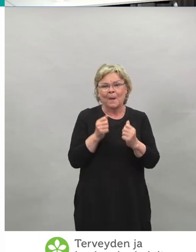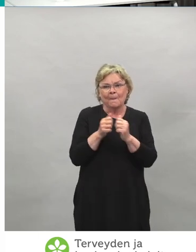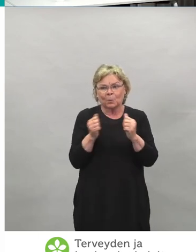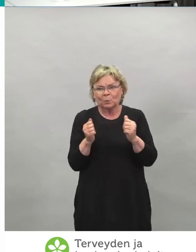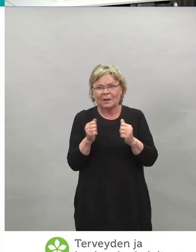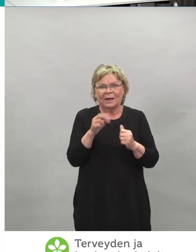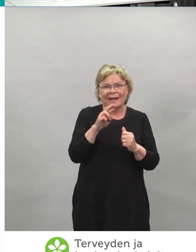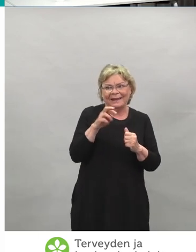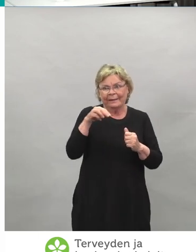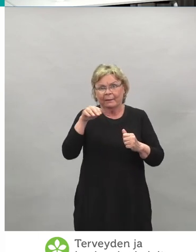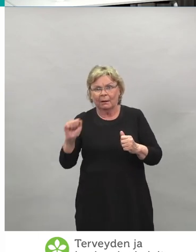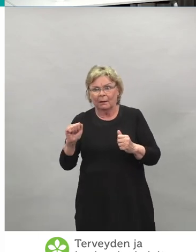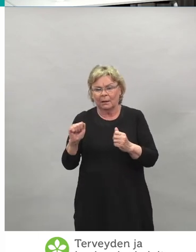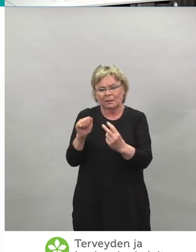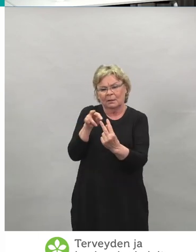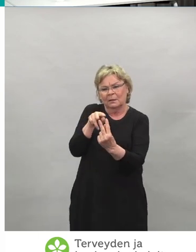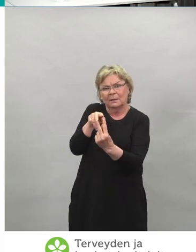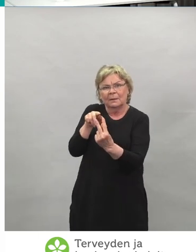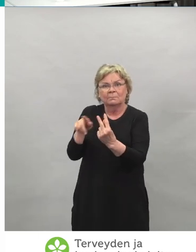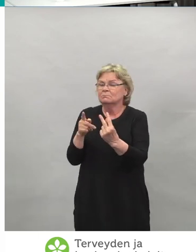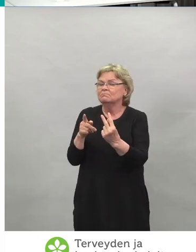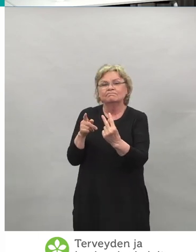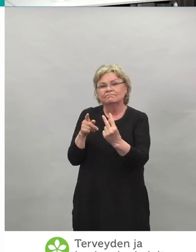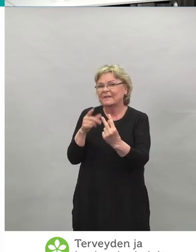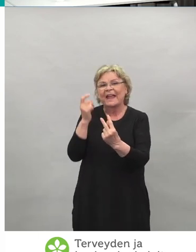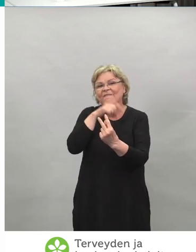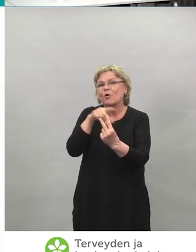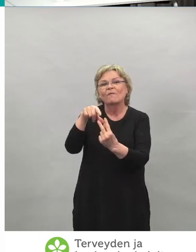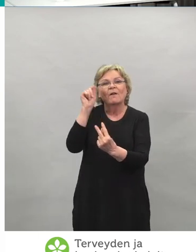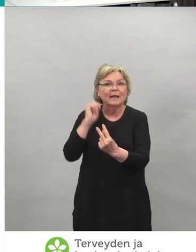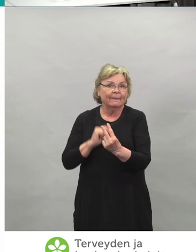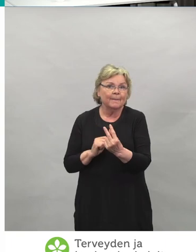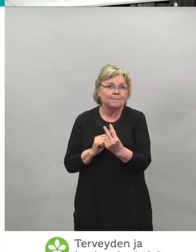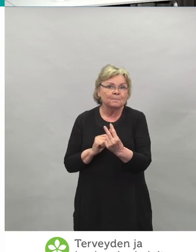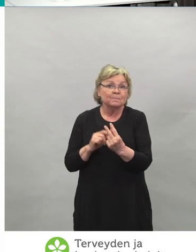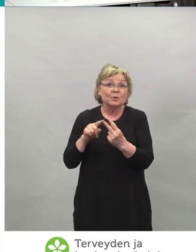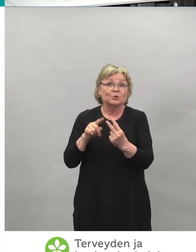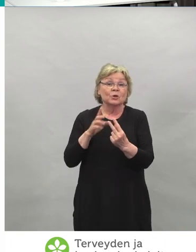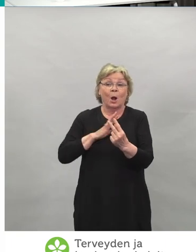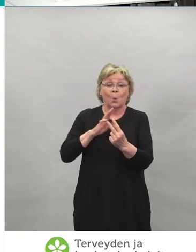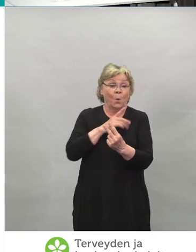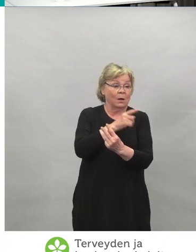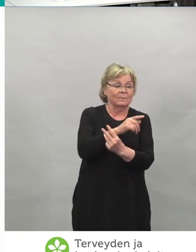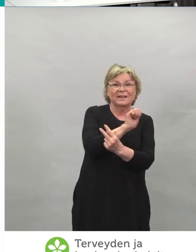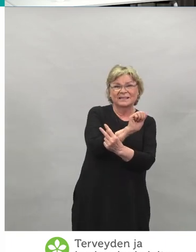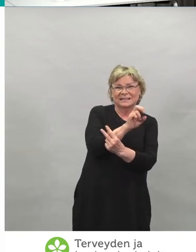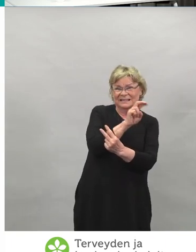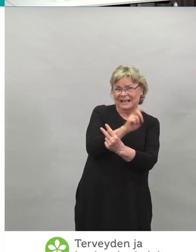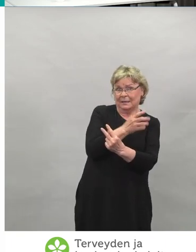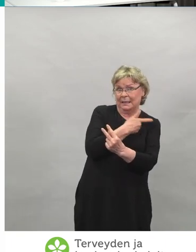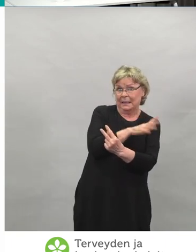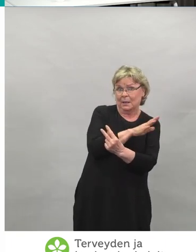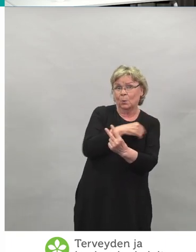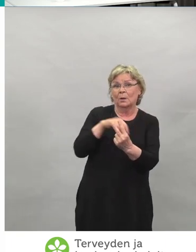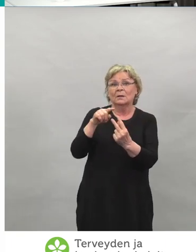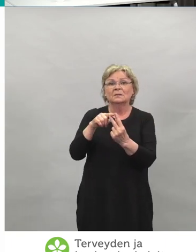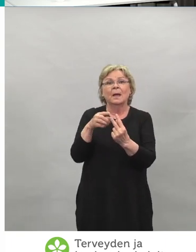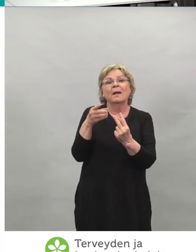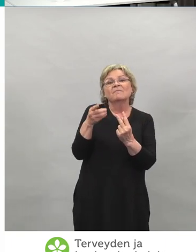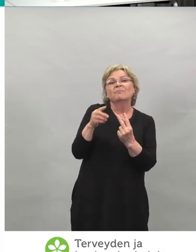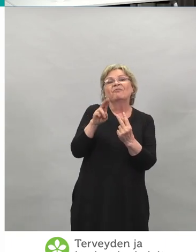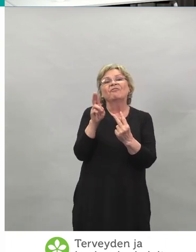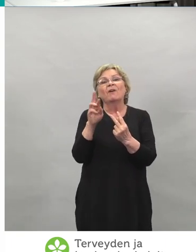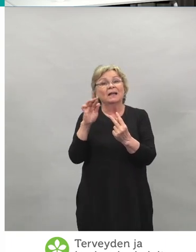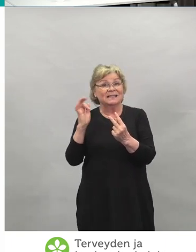valita. Eli jos haluaa sitten RNA-rokotetta AstraZenecan sijaan, niin sitten tulee Pfizerin rokotetta tai